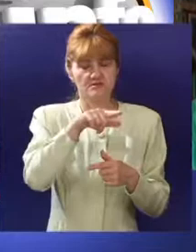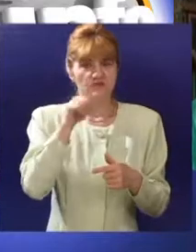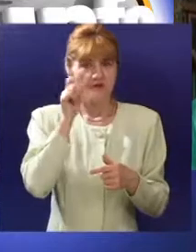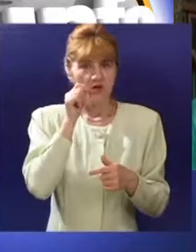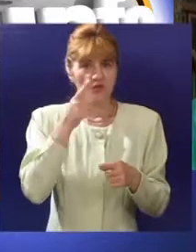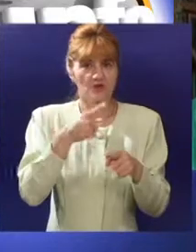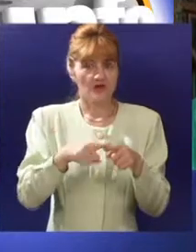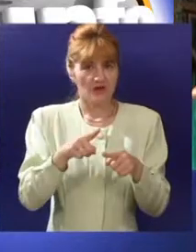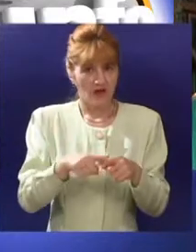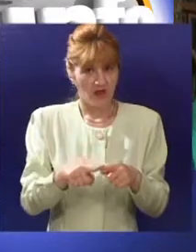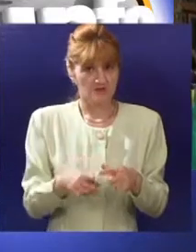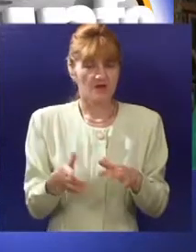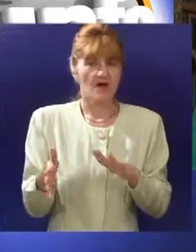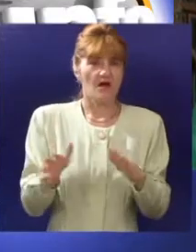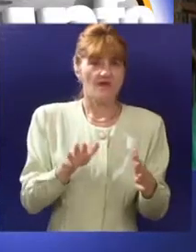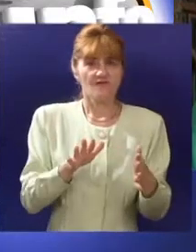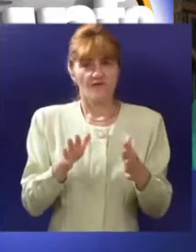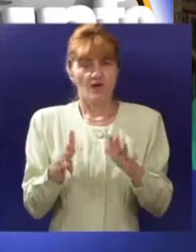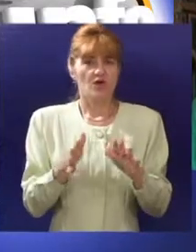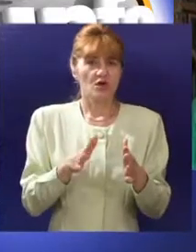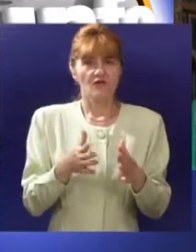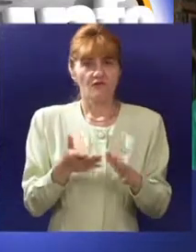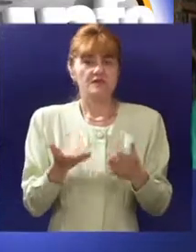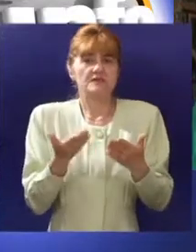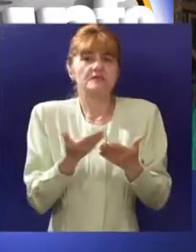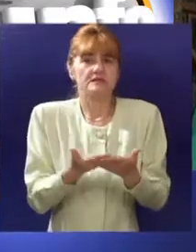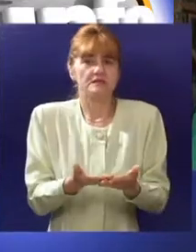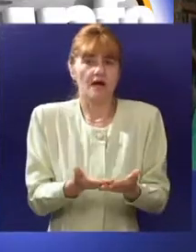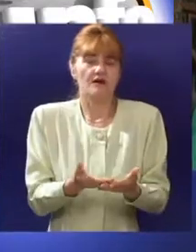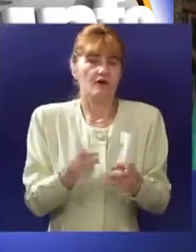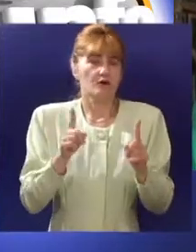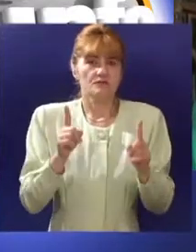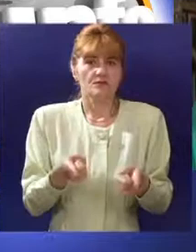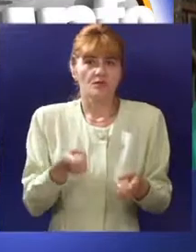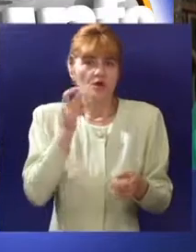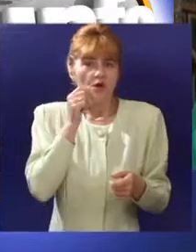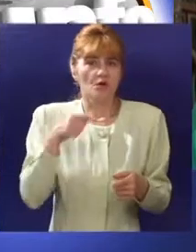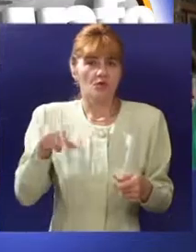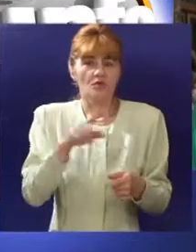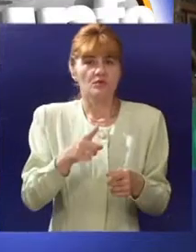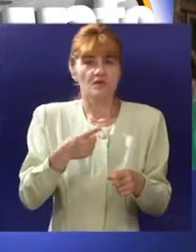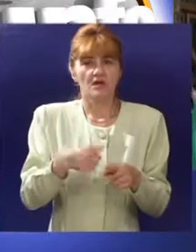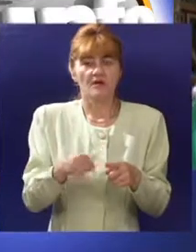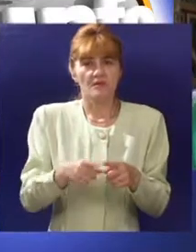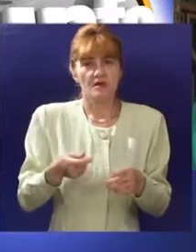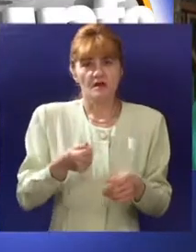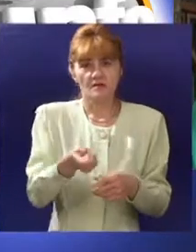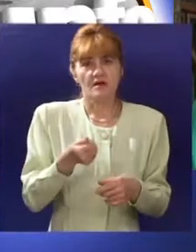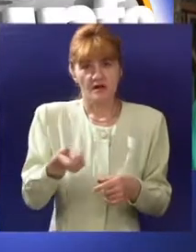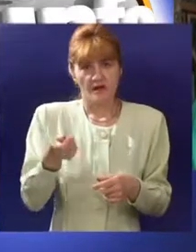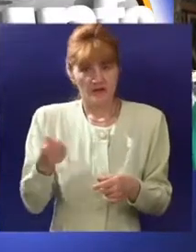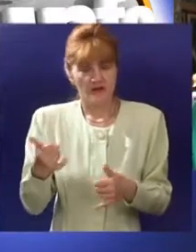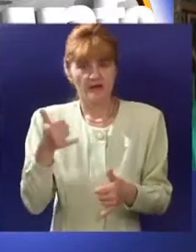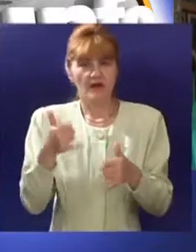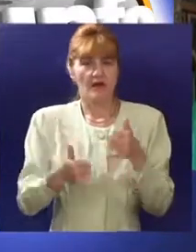naše sugrađanje. Verovatno je situacija generalno takva da nalaže ljudima da se uglavnom upredeljuju za